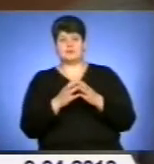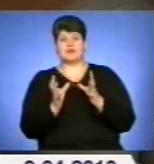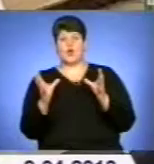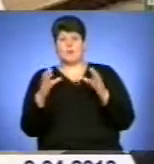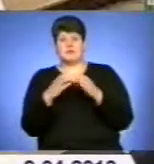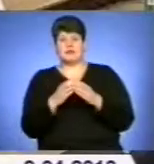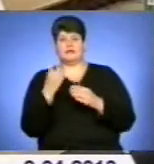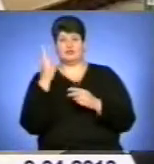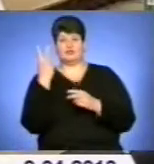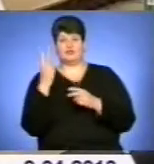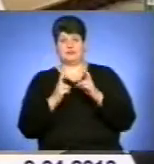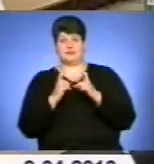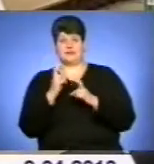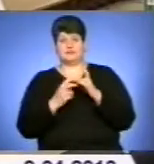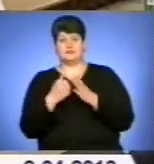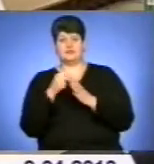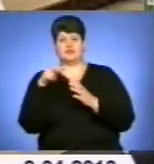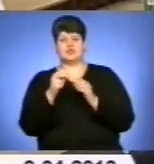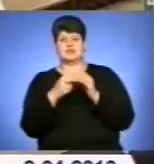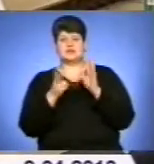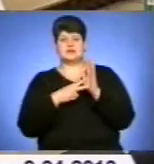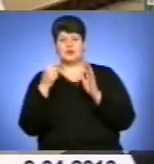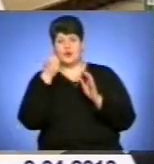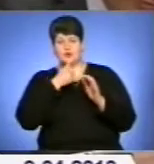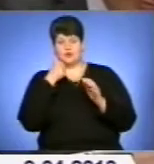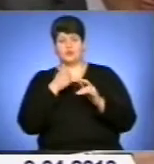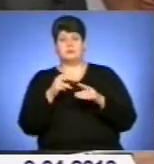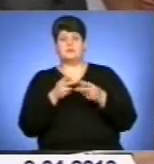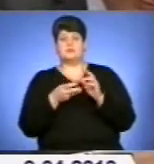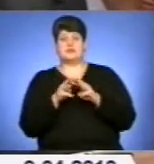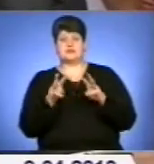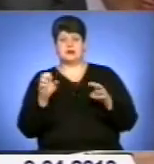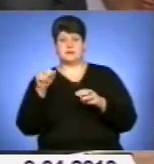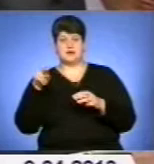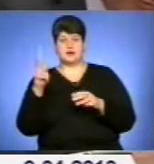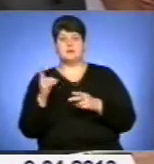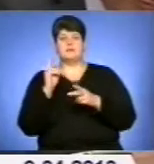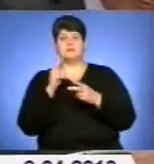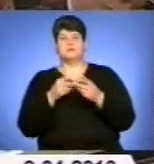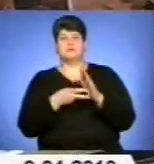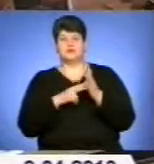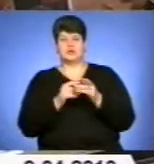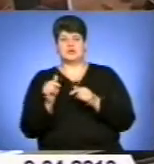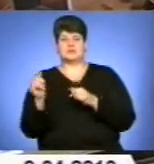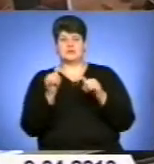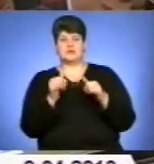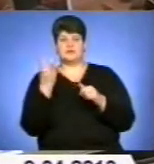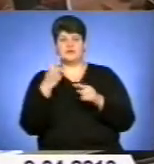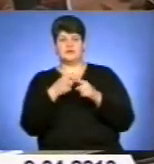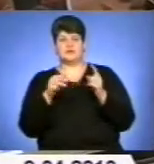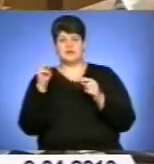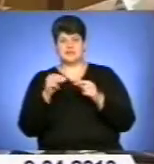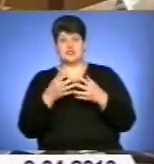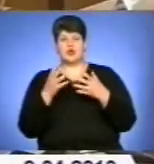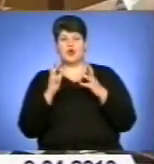підприємствах. До 2017 року Міністерство АПК планує забезпечити українських аграрників двома з половиною тисячами одиниць комбанів та